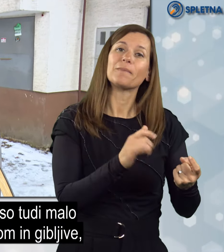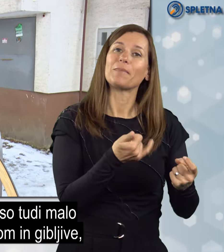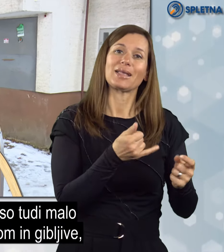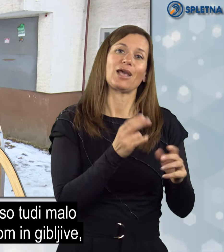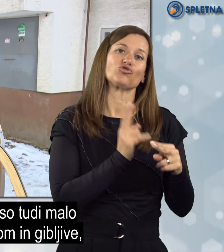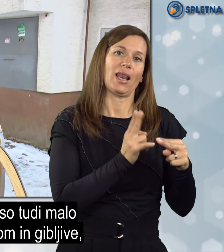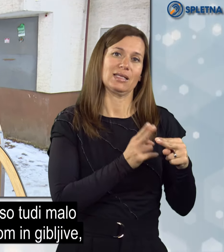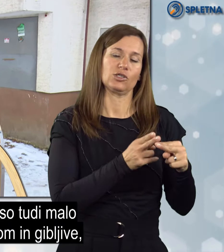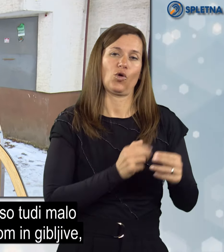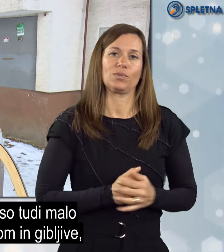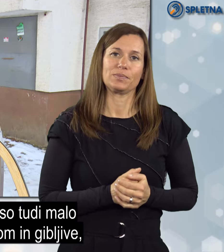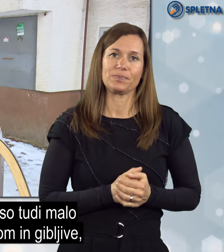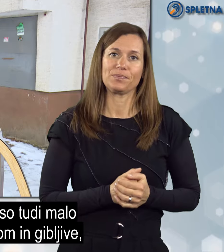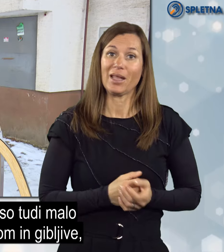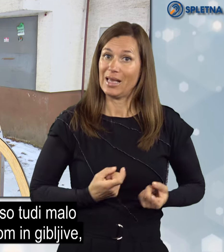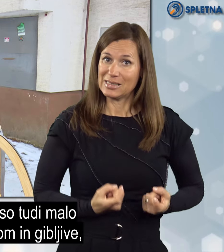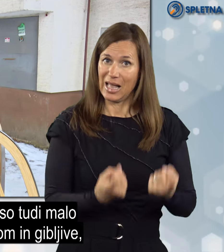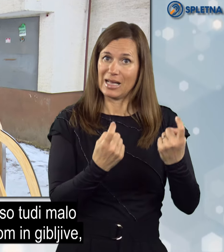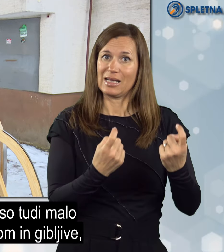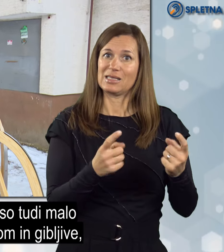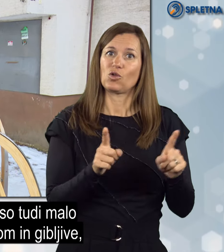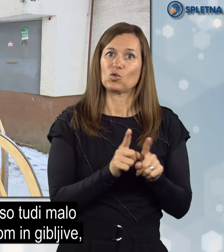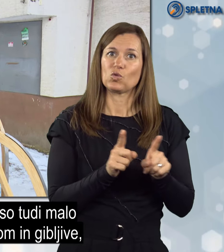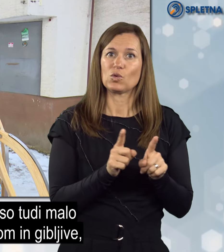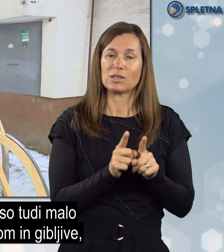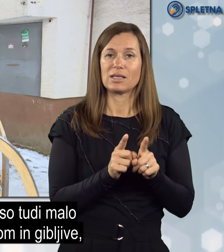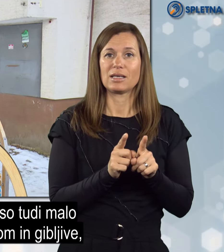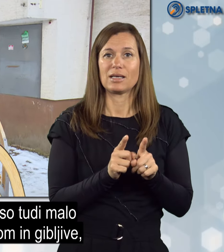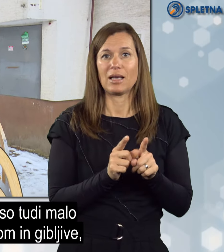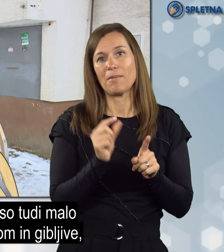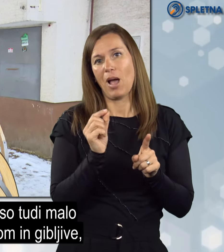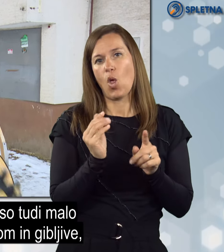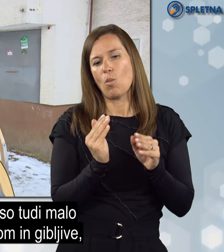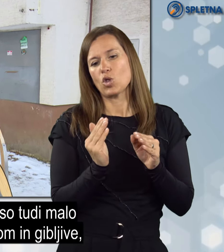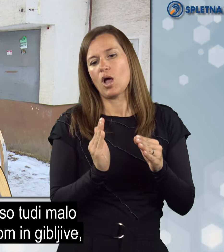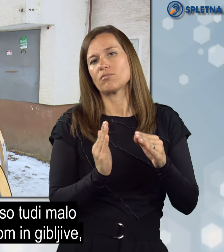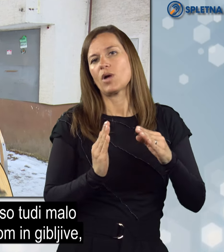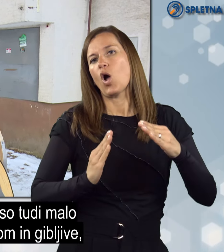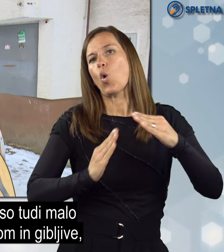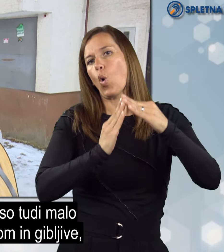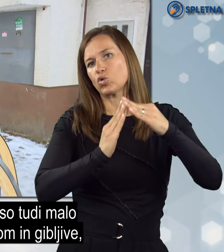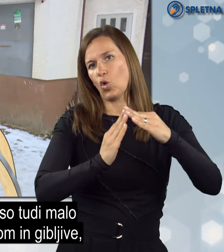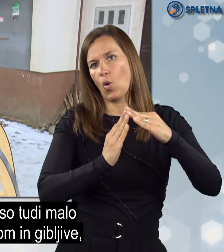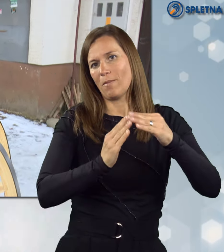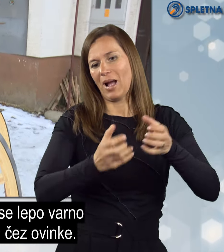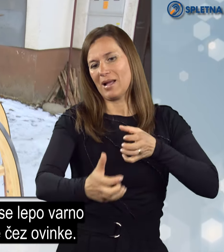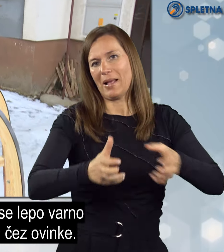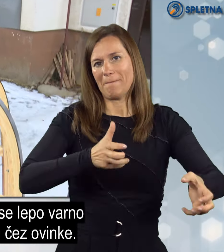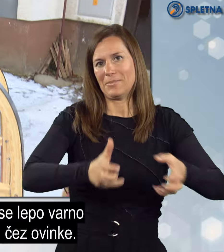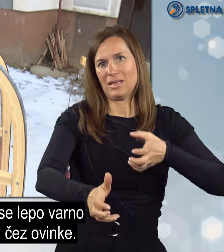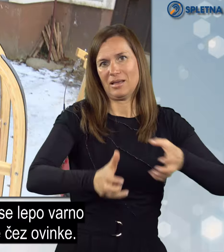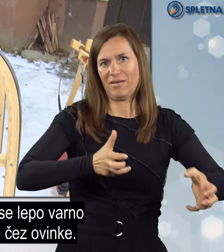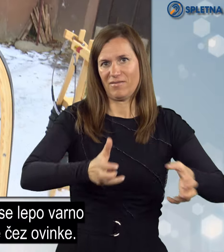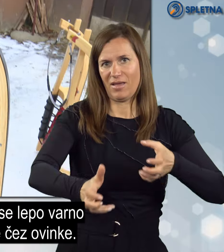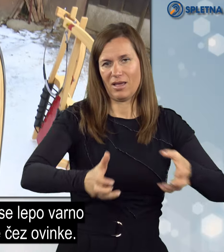je pač šina železna. Sanke so tudi tako malo pod kotem in gibljive,